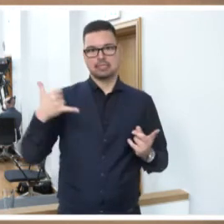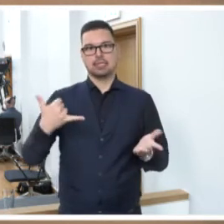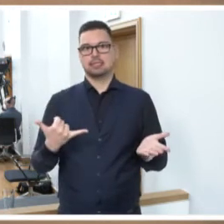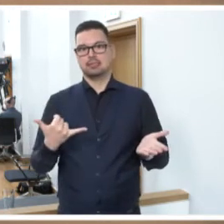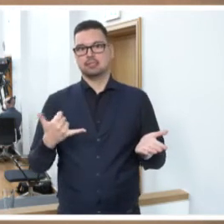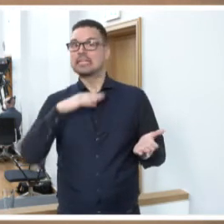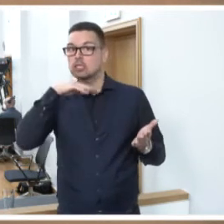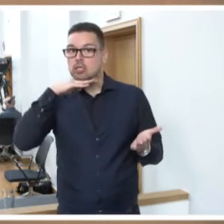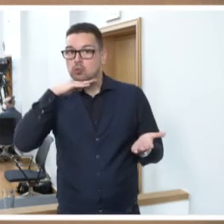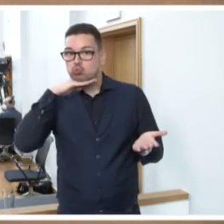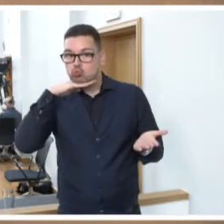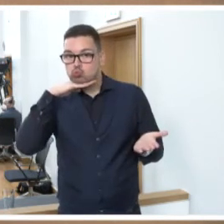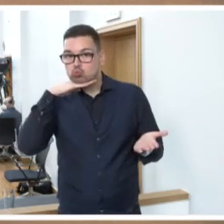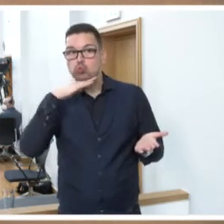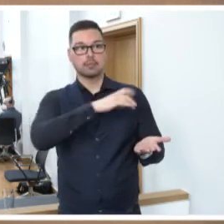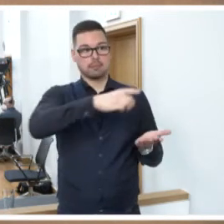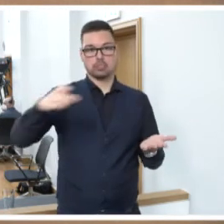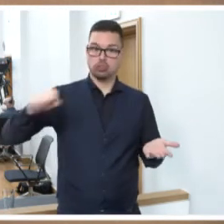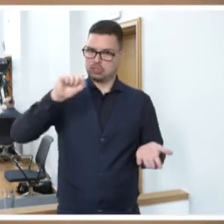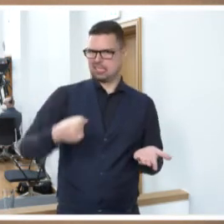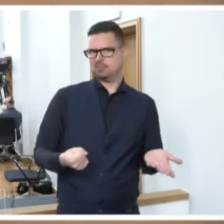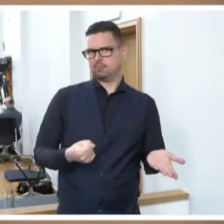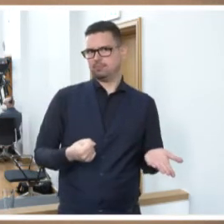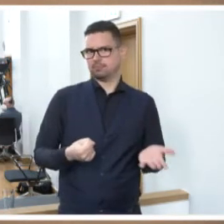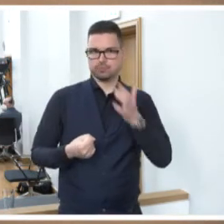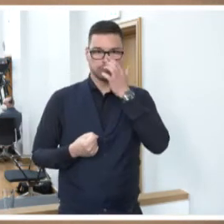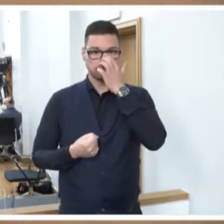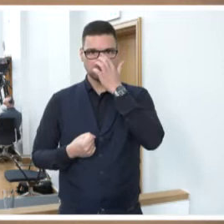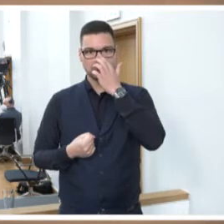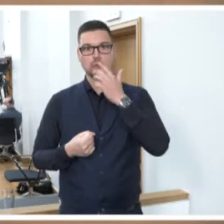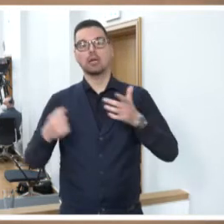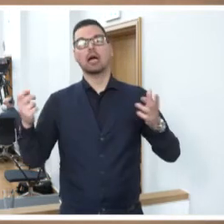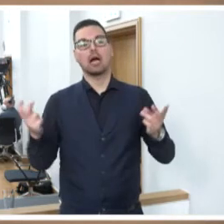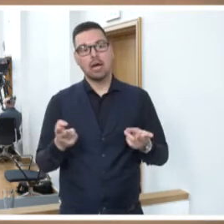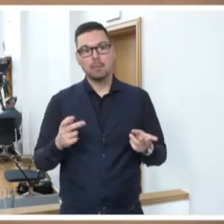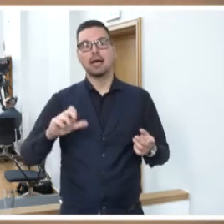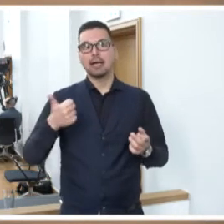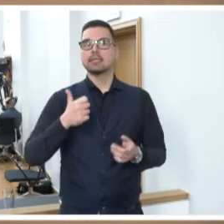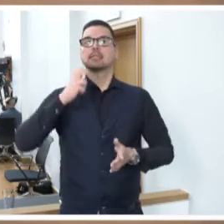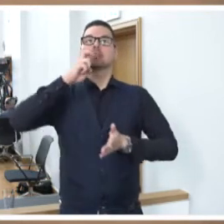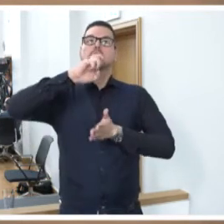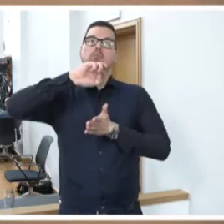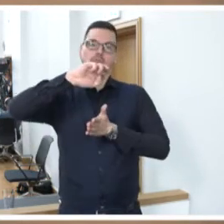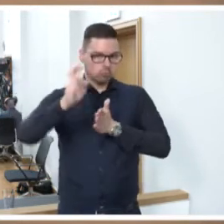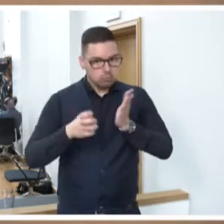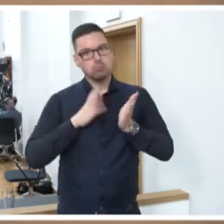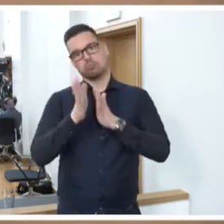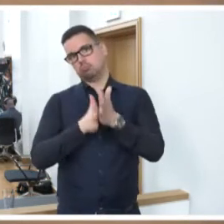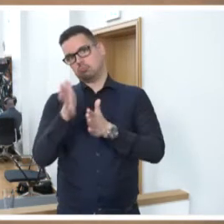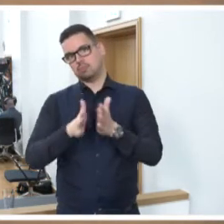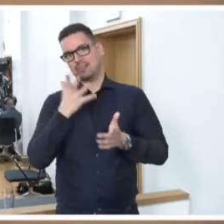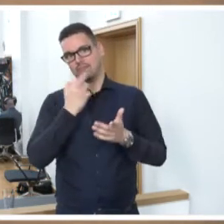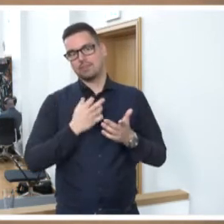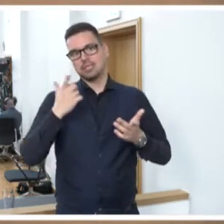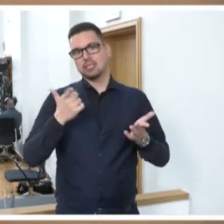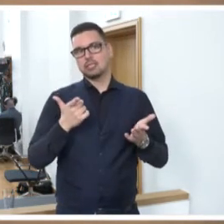genügend Menschen, die das dann auch machen können. Aber ich will auch eines noch mal sagen, weil natürlich ganz viele